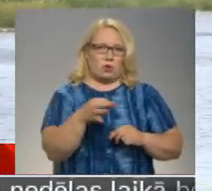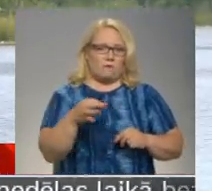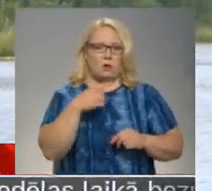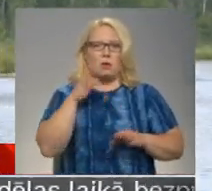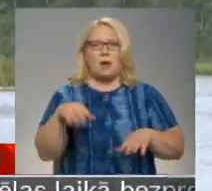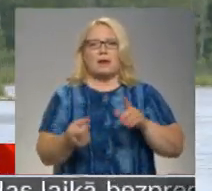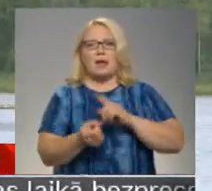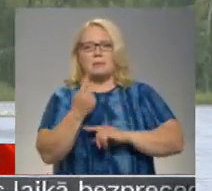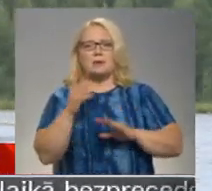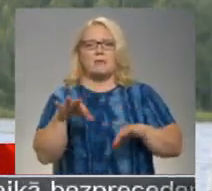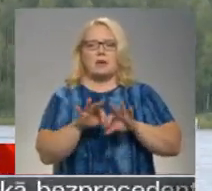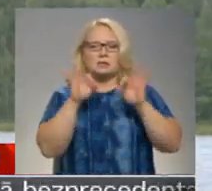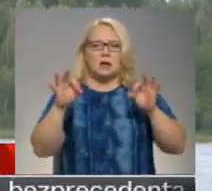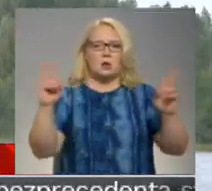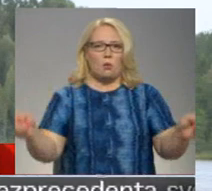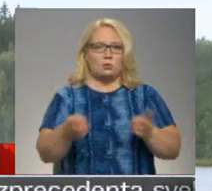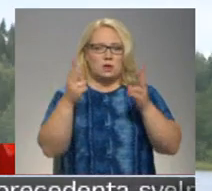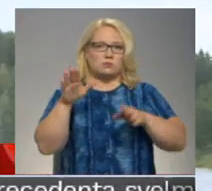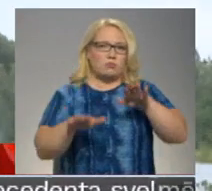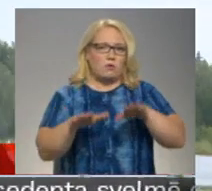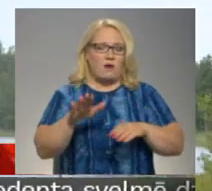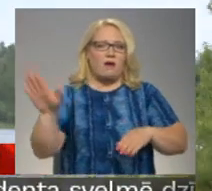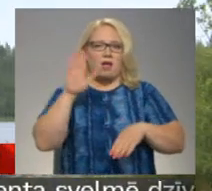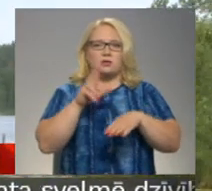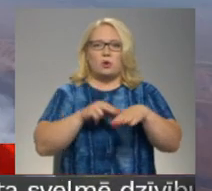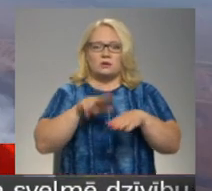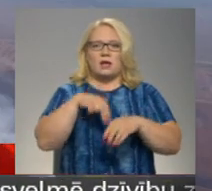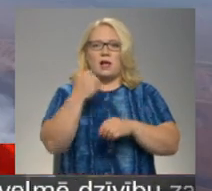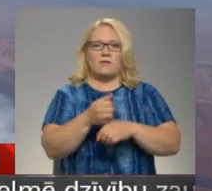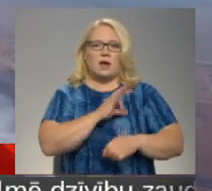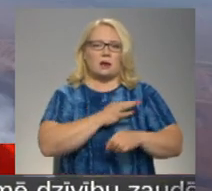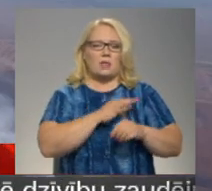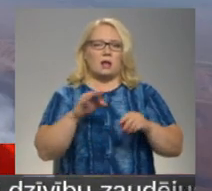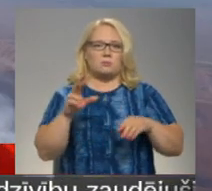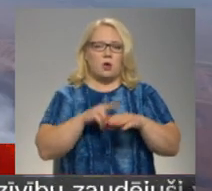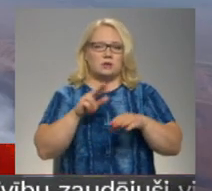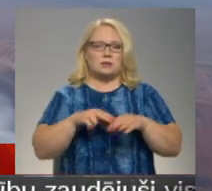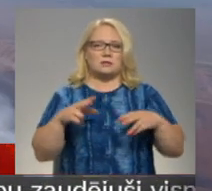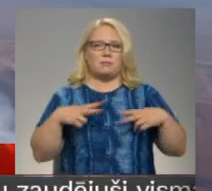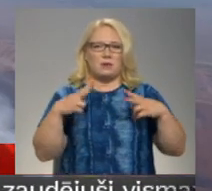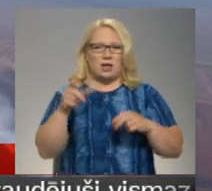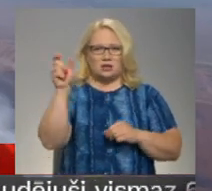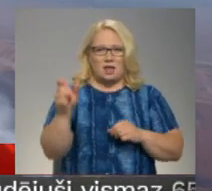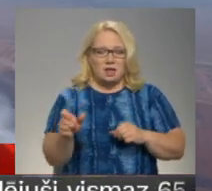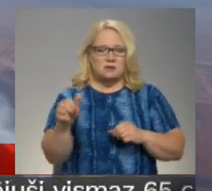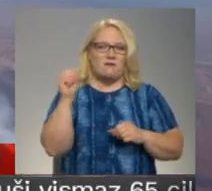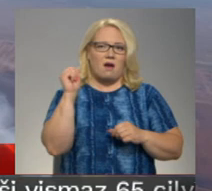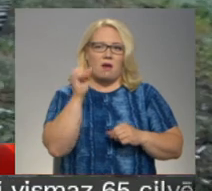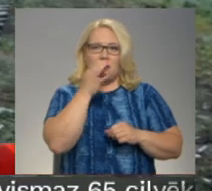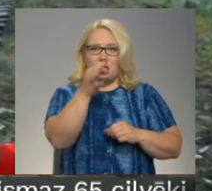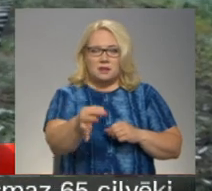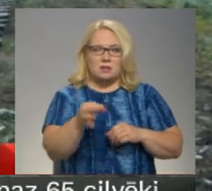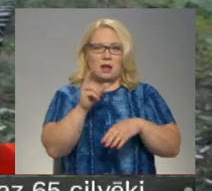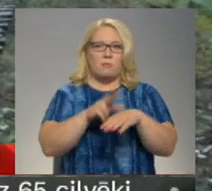iemesliem, kā varēja izcelties plašais ugunsgrēks turvā, valsts policijas galvenās krimināla policijas pārvaldes priekšnieks Andrejs Grišīns vakars teica,